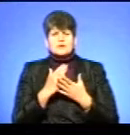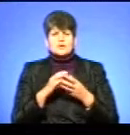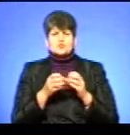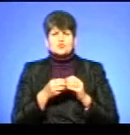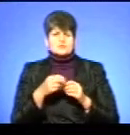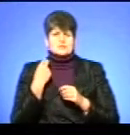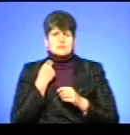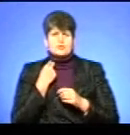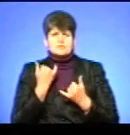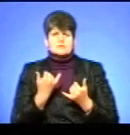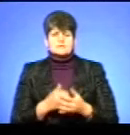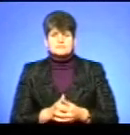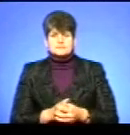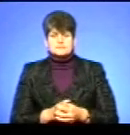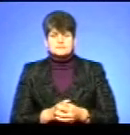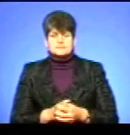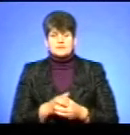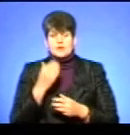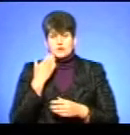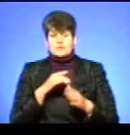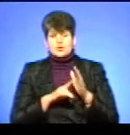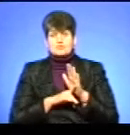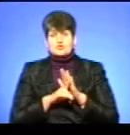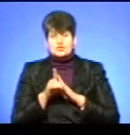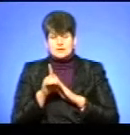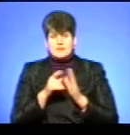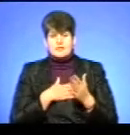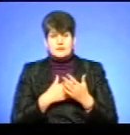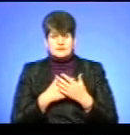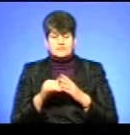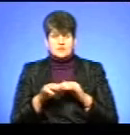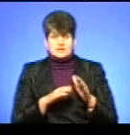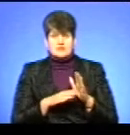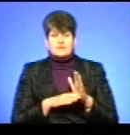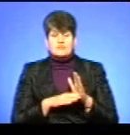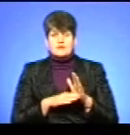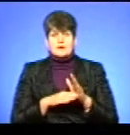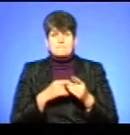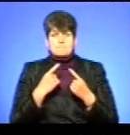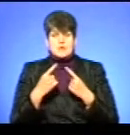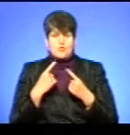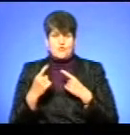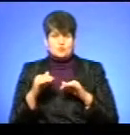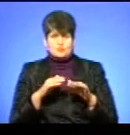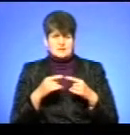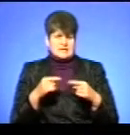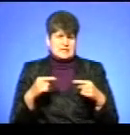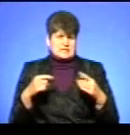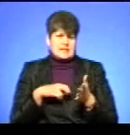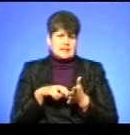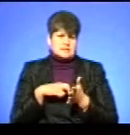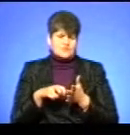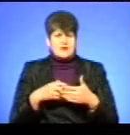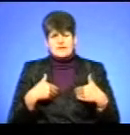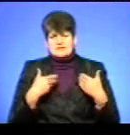заборгованості? Коли ми розпочинали активні дії, вичерпавши можливості переговорного процесу, різного роду листувань і